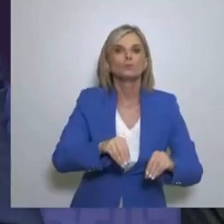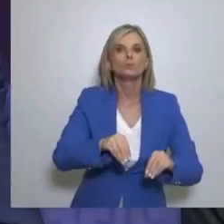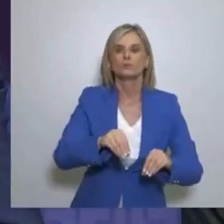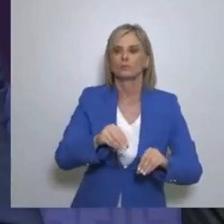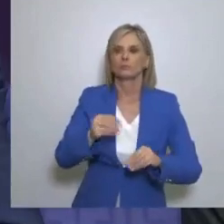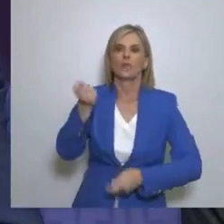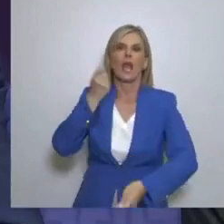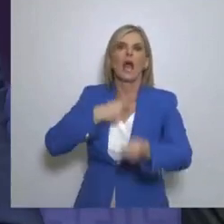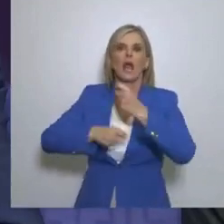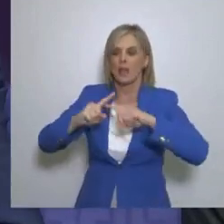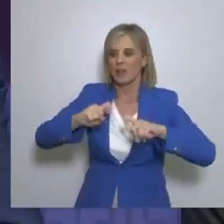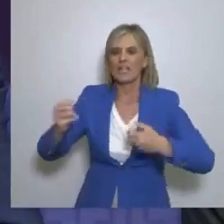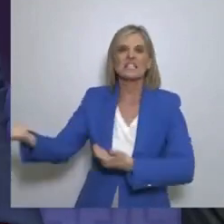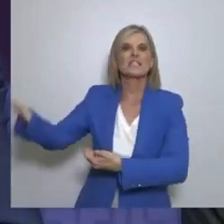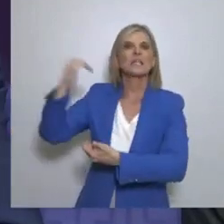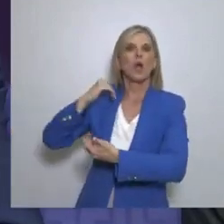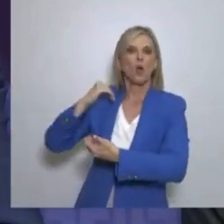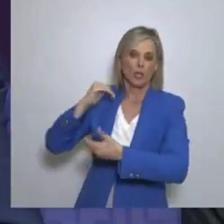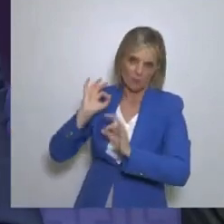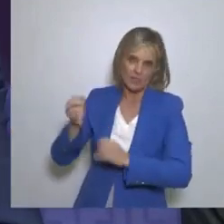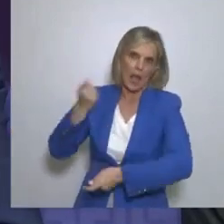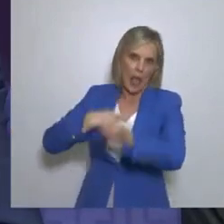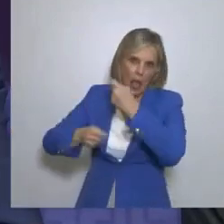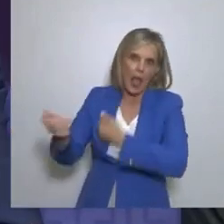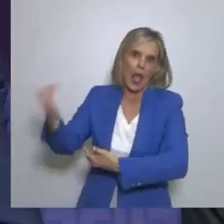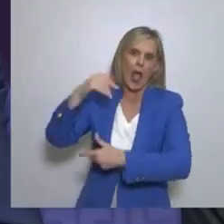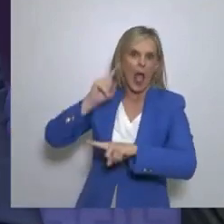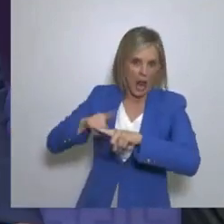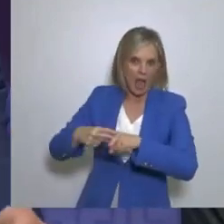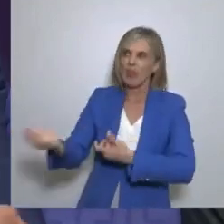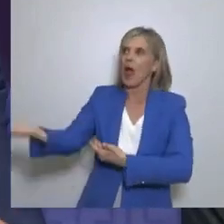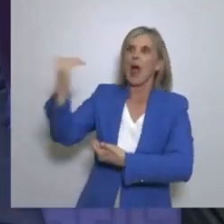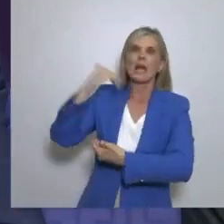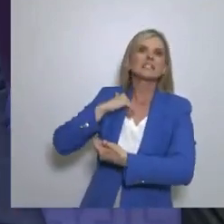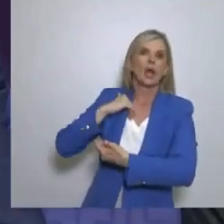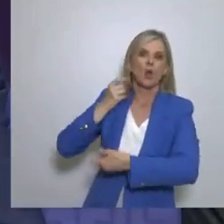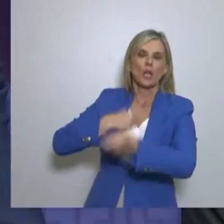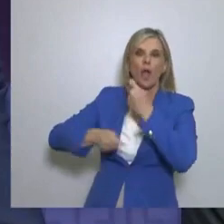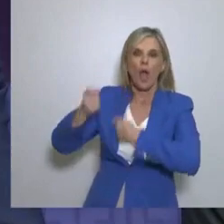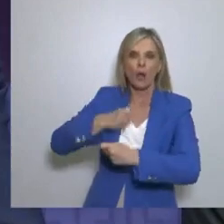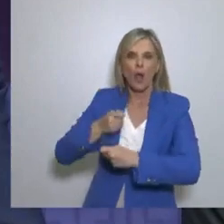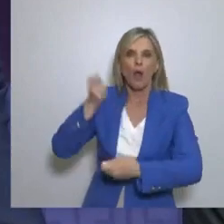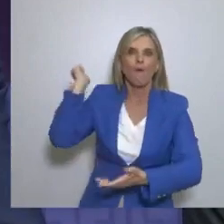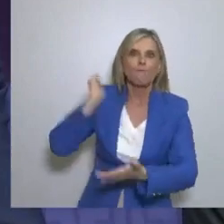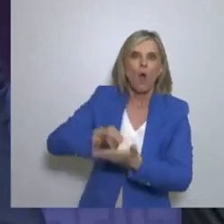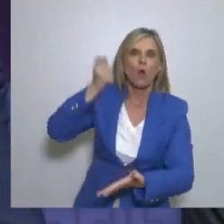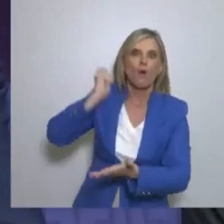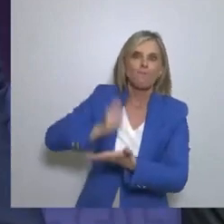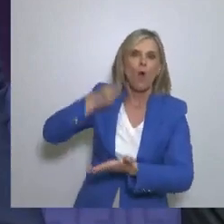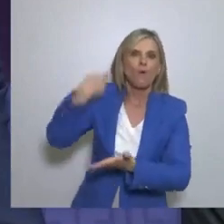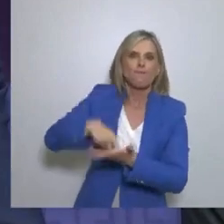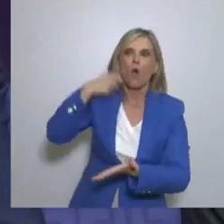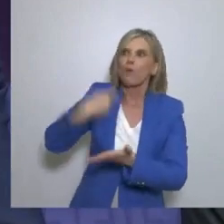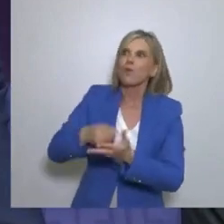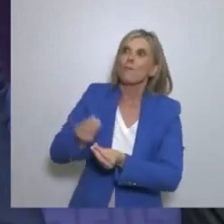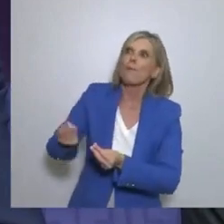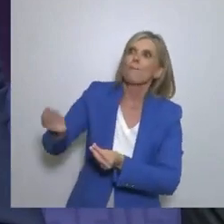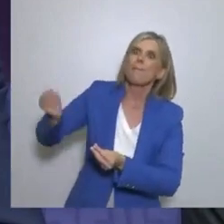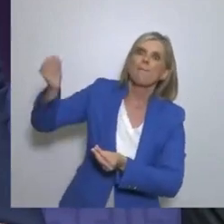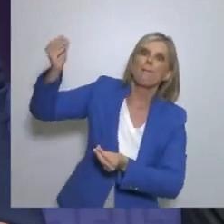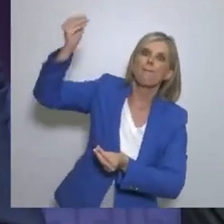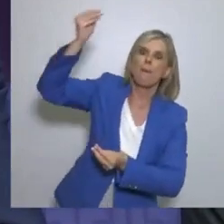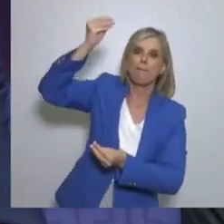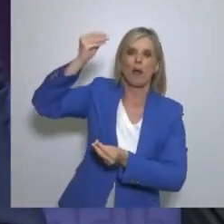εισαγωγές Όλα τα προϊόντα που έχουμε είναι από εισαγωγές Από το πιο μικρό έως το πιο μεγάλο αγαθό Το οποίο δεν παράγουμε εμείς Και πρέπει